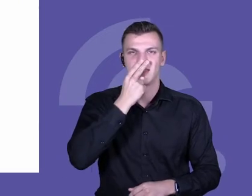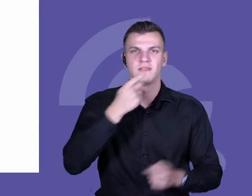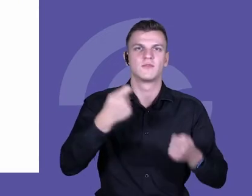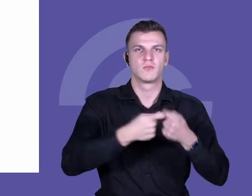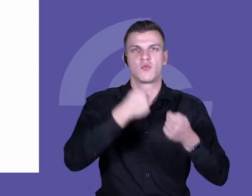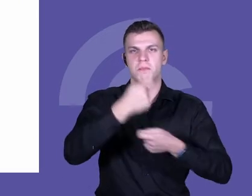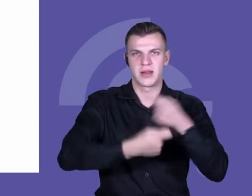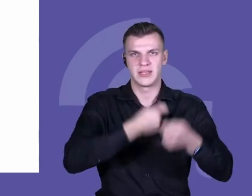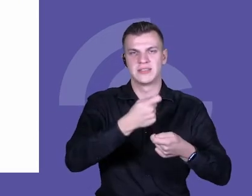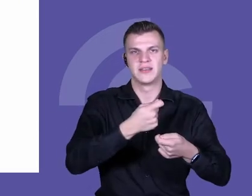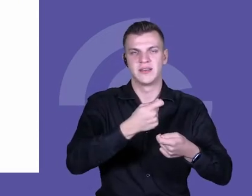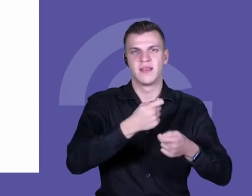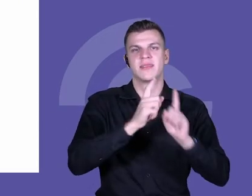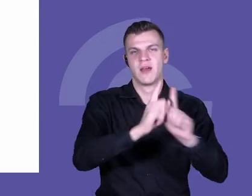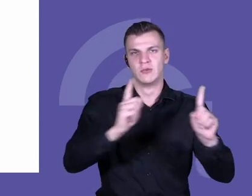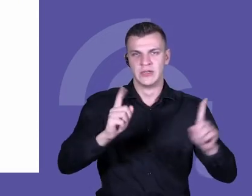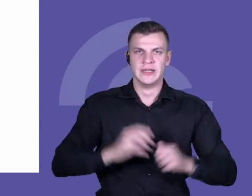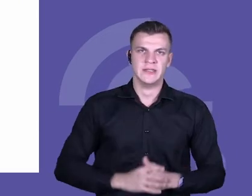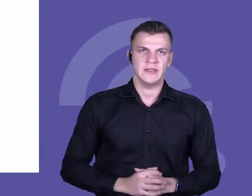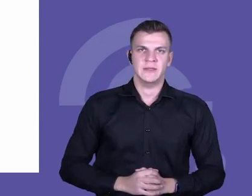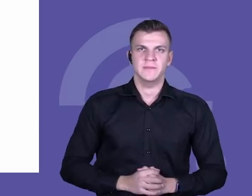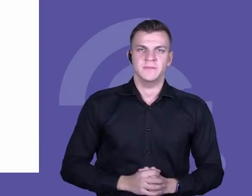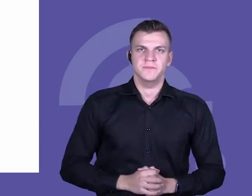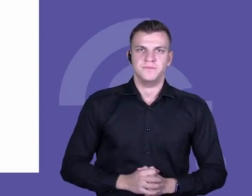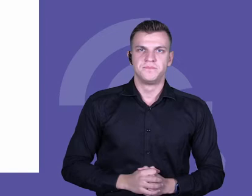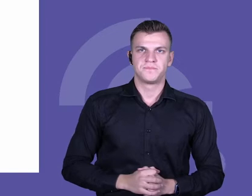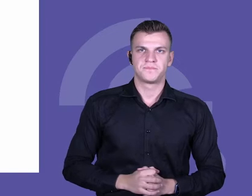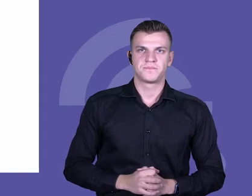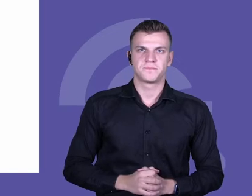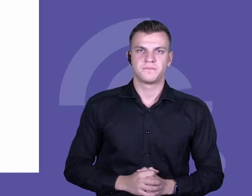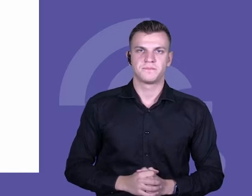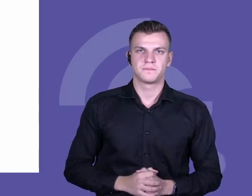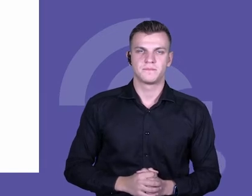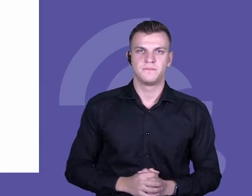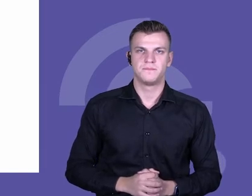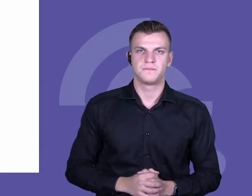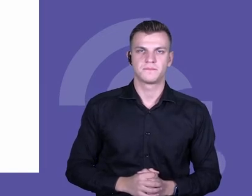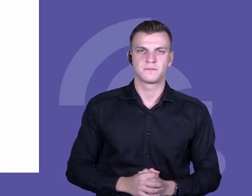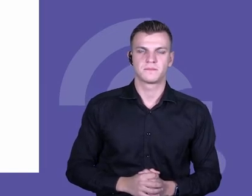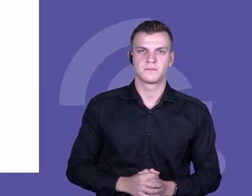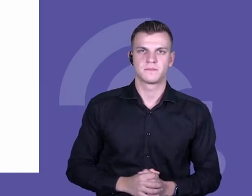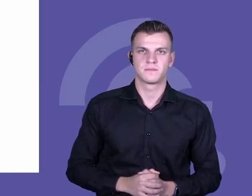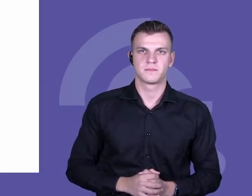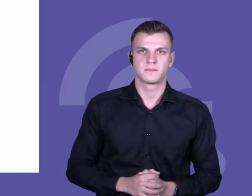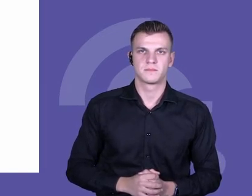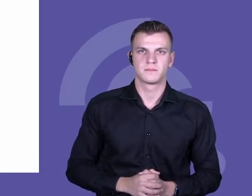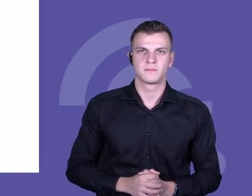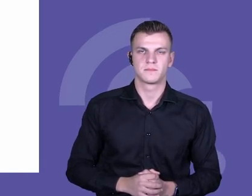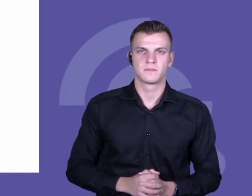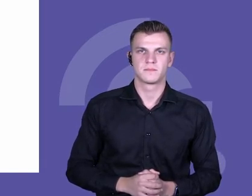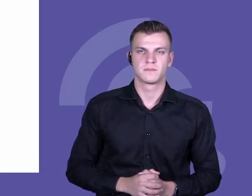wysoki poziom współpracy pomiędzy nauczycielami. Jest kilka przyczyn czy powodów, żeby właśnie